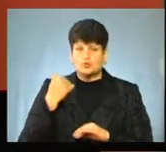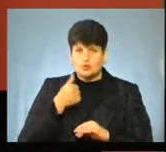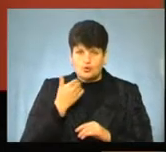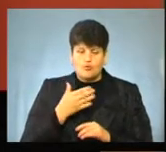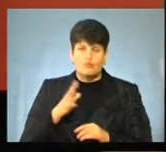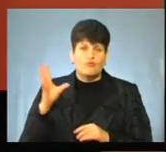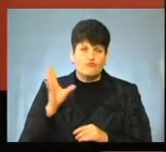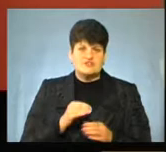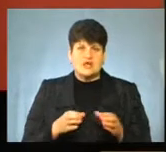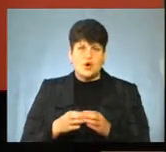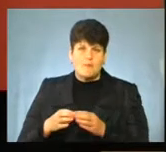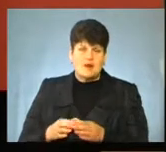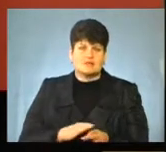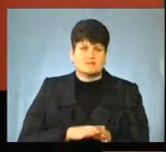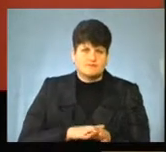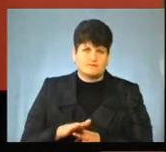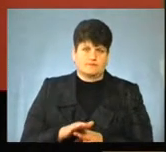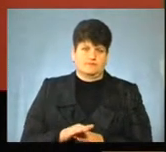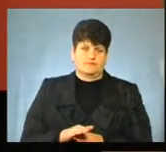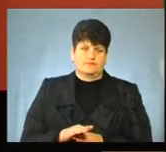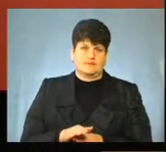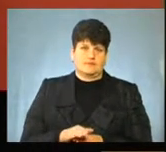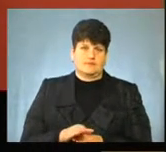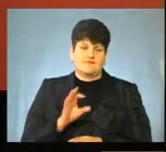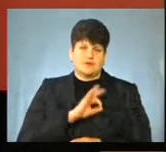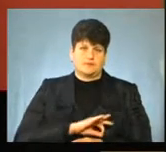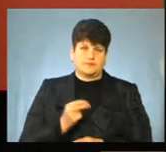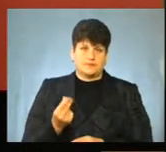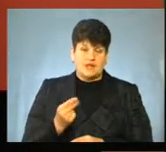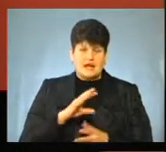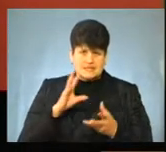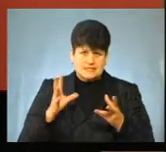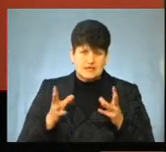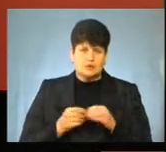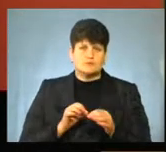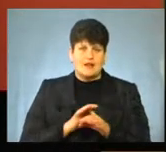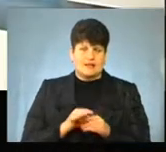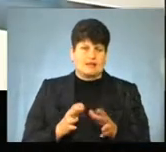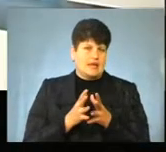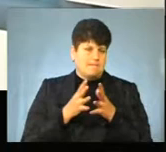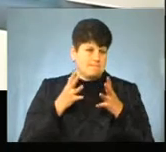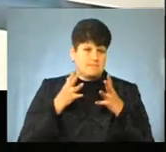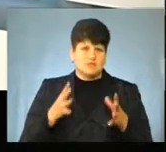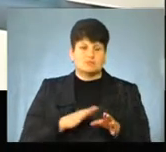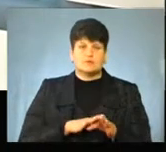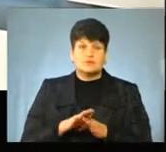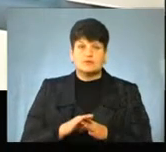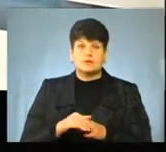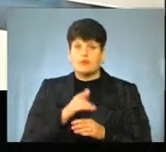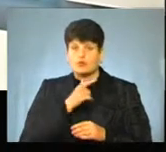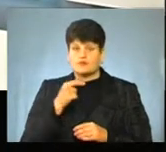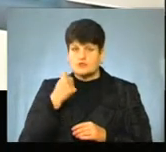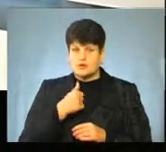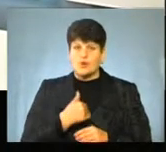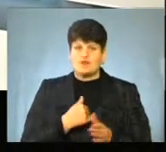громади спрацювали ефективно і кошти освоїли. А загалом, серед таких проєктів, які були найбільше реалізовані впродовж цих років,